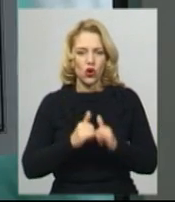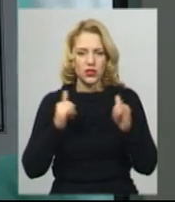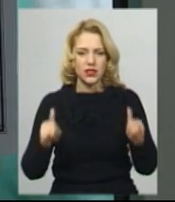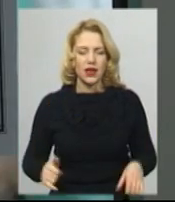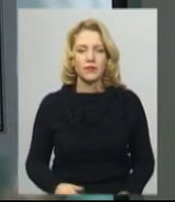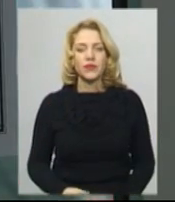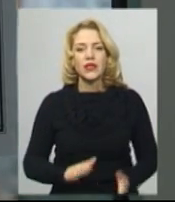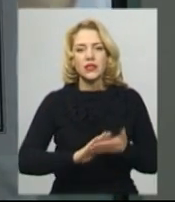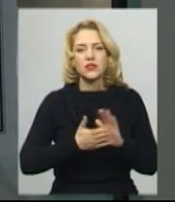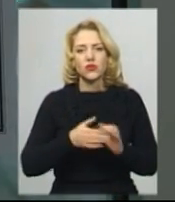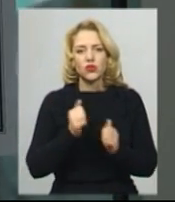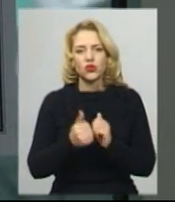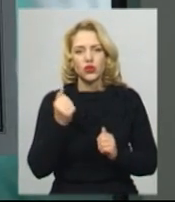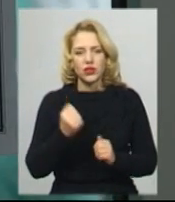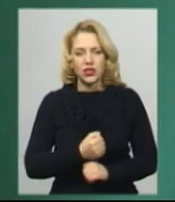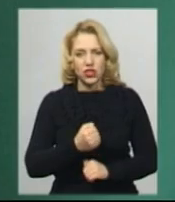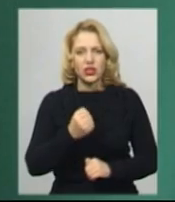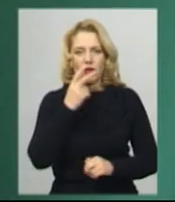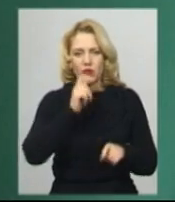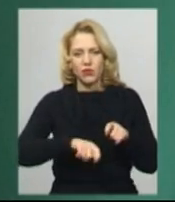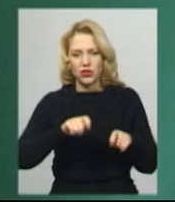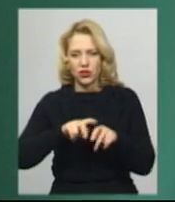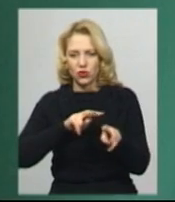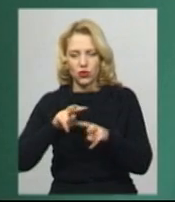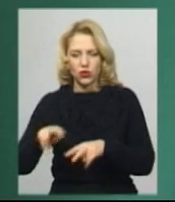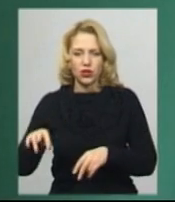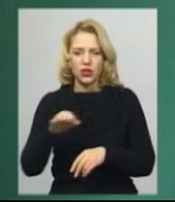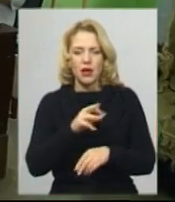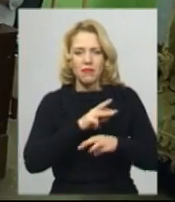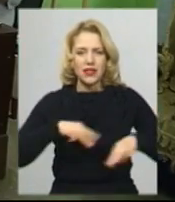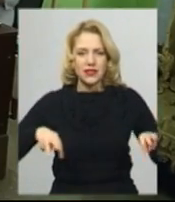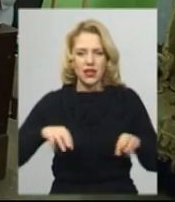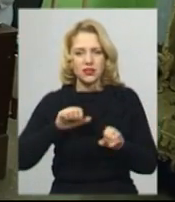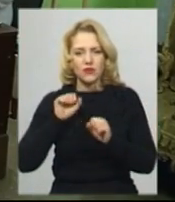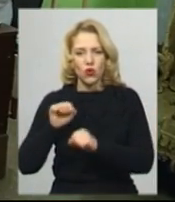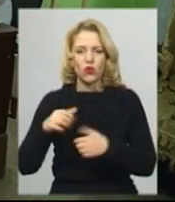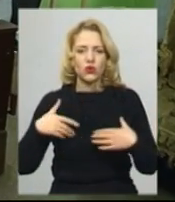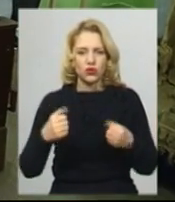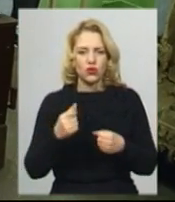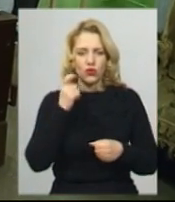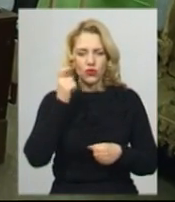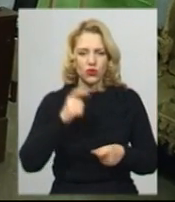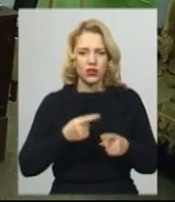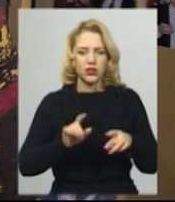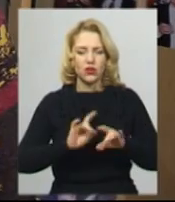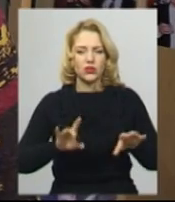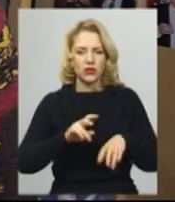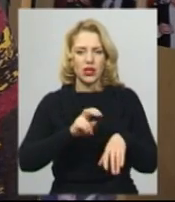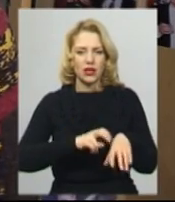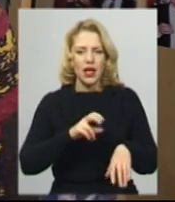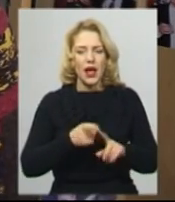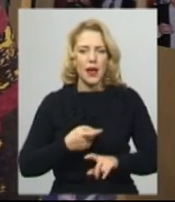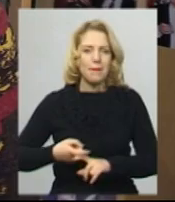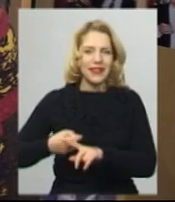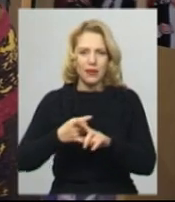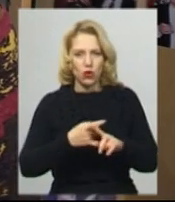на гриб щотижня моніторять у Хмельницькому власному лабораторному центрі Міністерства охорони здоров'я України, розповідає лікар-епідеміолог Лариса